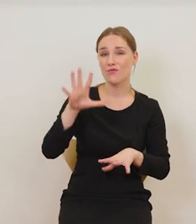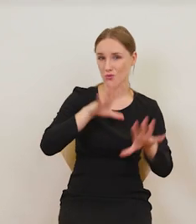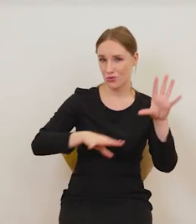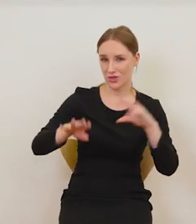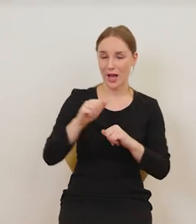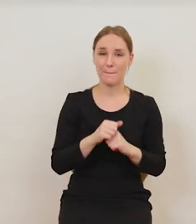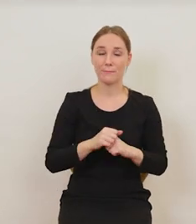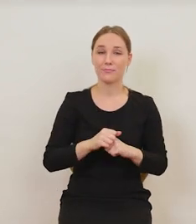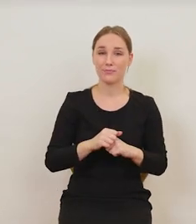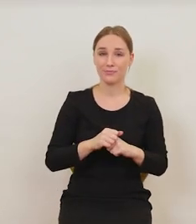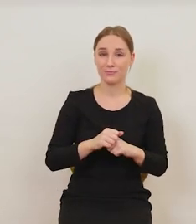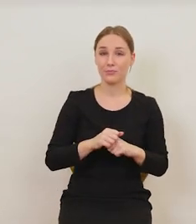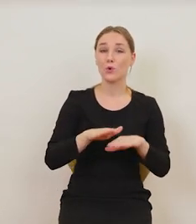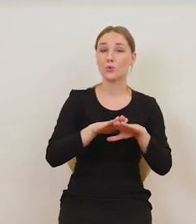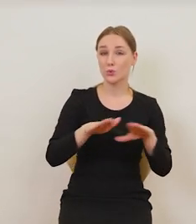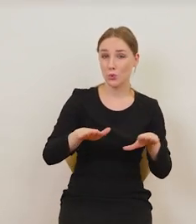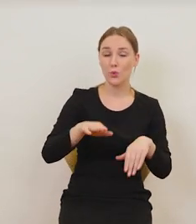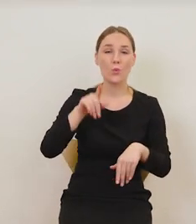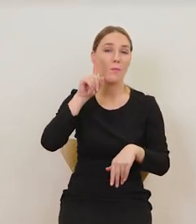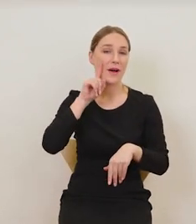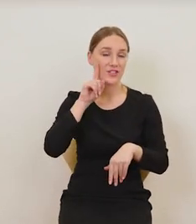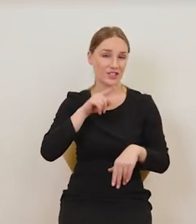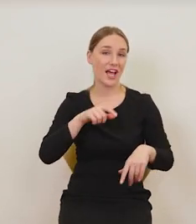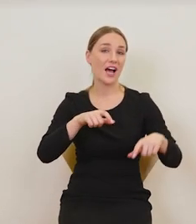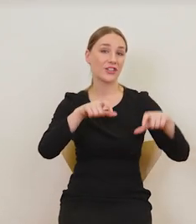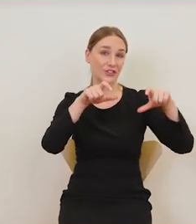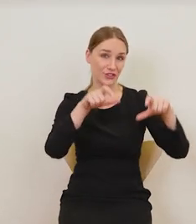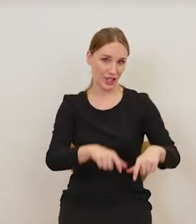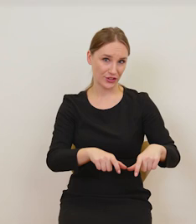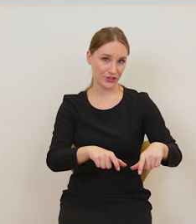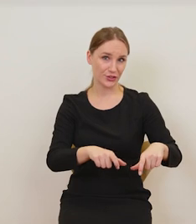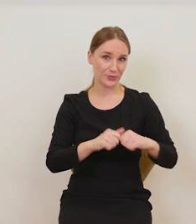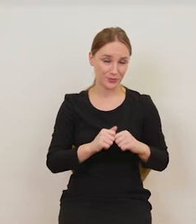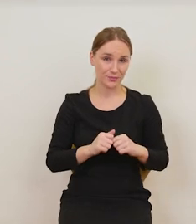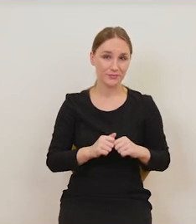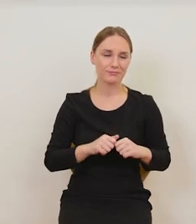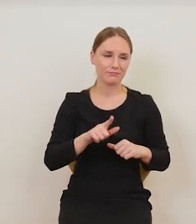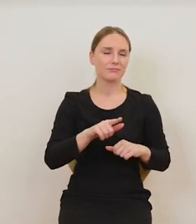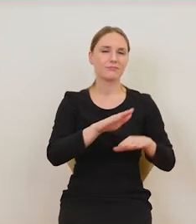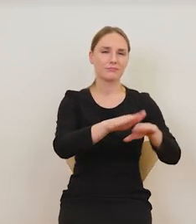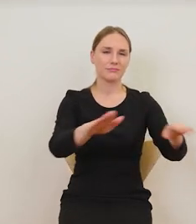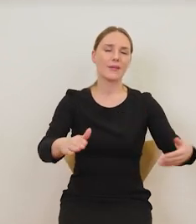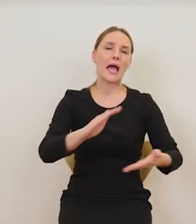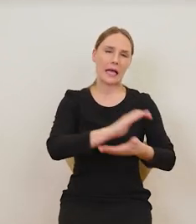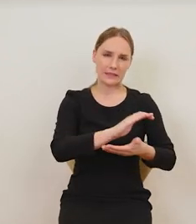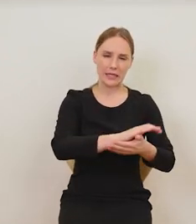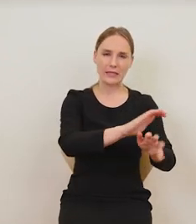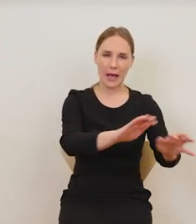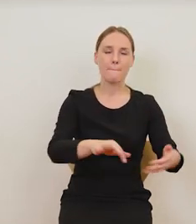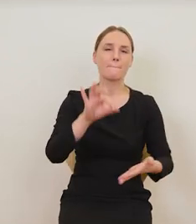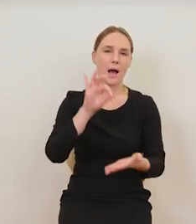przy stole mężczyzna, tu są rozłożone jakieś papiery, jakaś najprawdopodobniej gazeta, pił